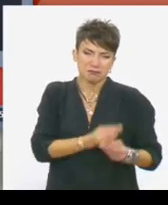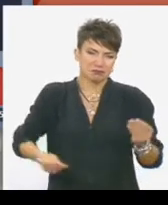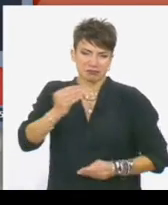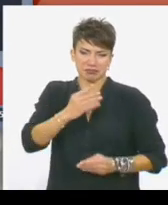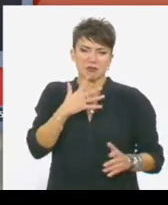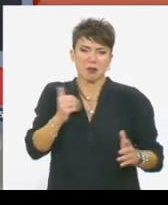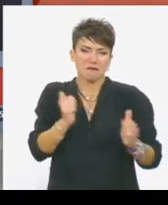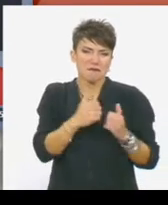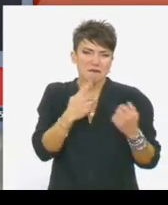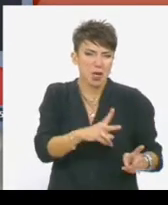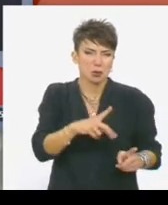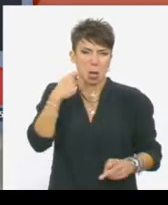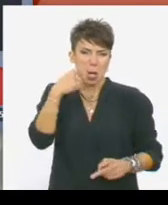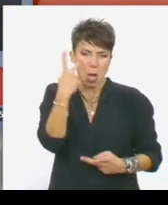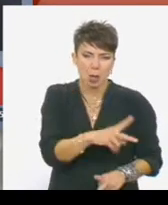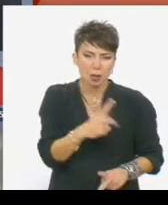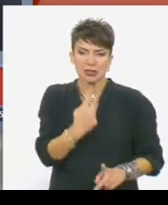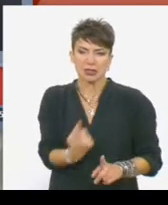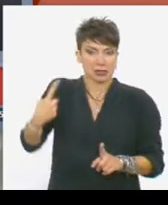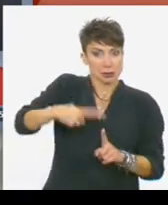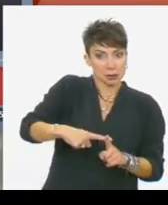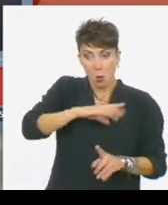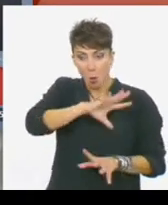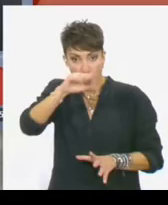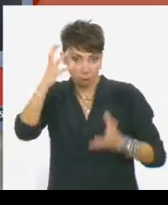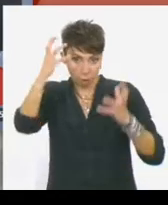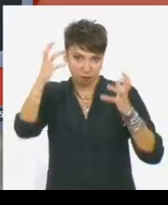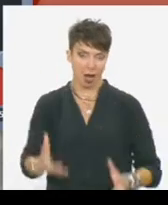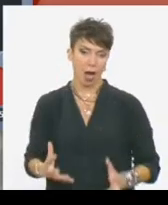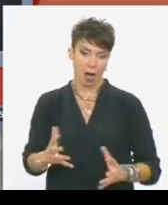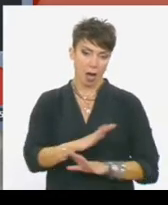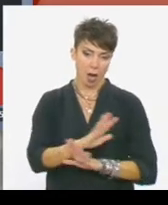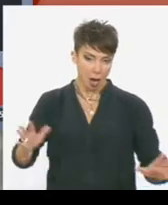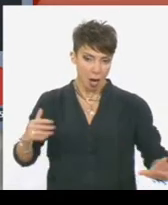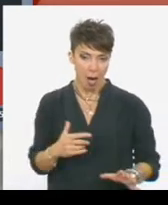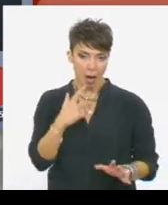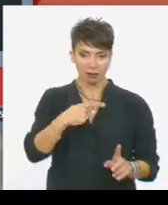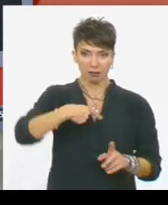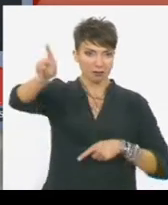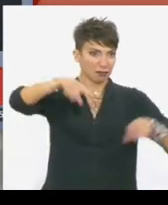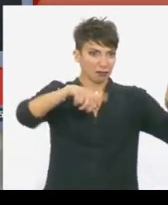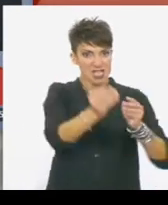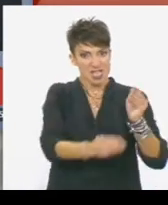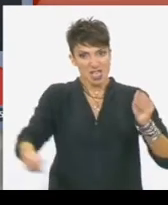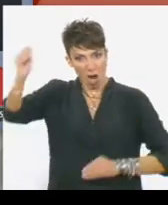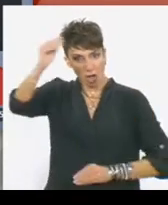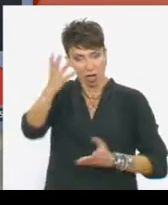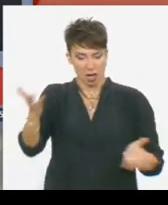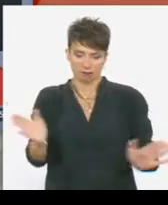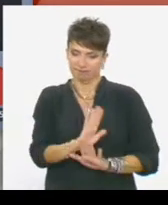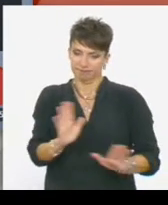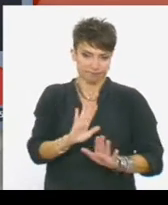ίδιους τους δικούς τους γονείς. Τώρα είναι και λίγο βάρβαρο όλο αυτό να πάνε κάπου αλλού και να περνάνε χειρότερα.